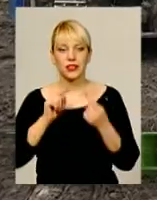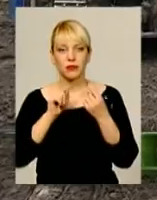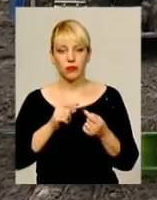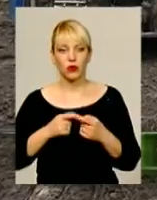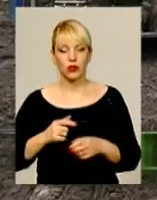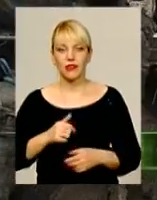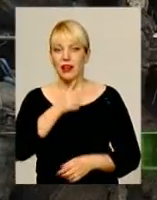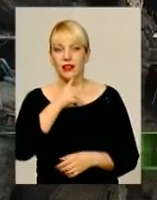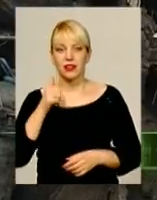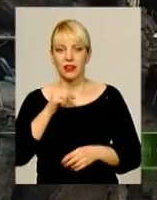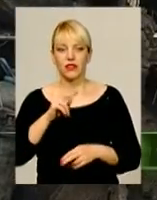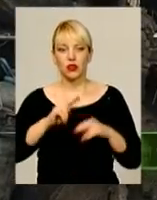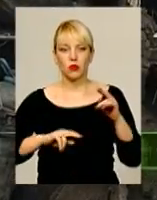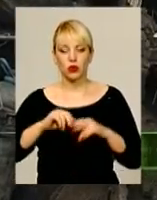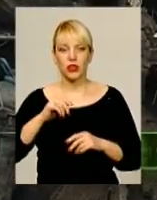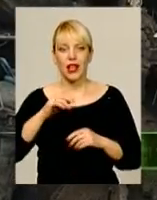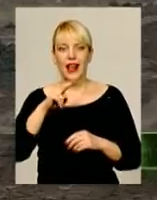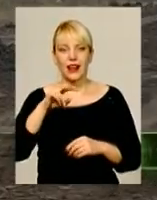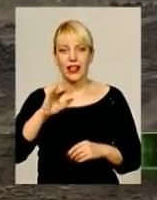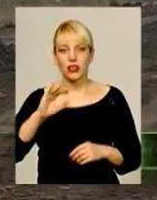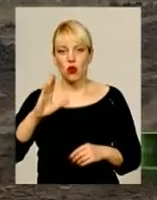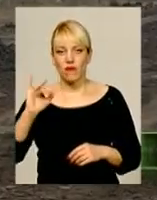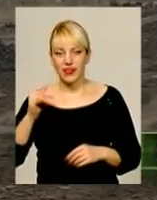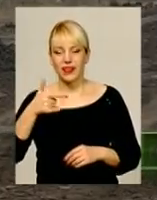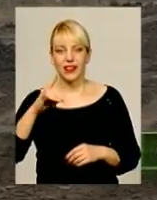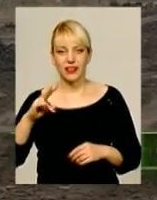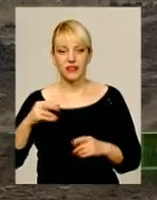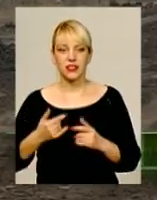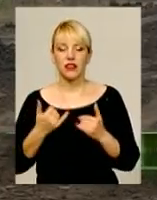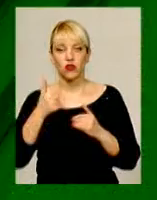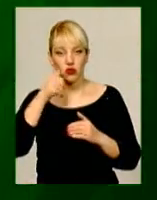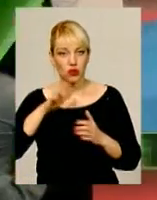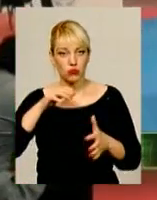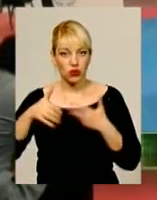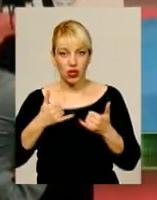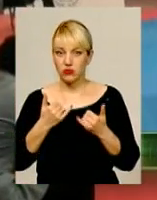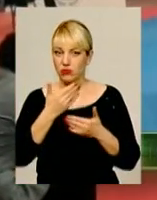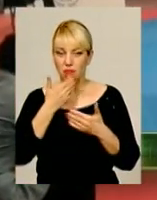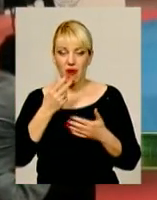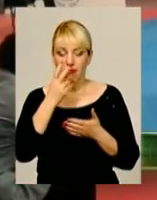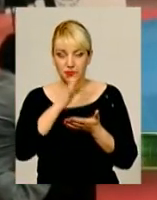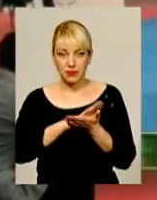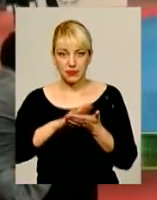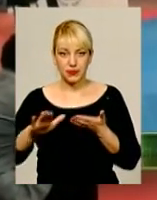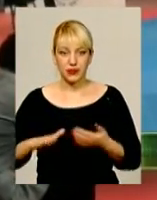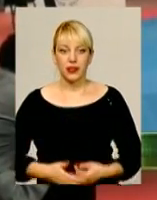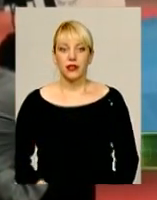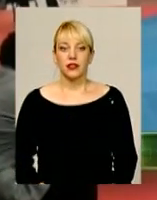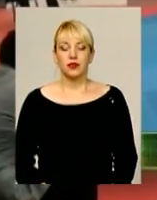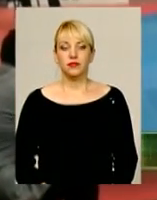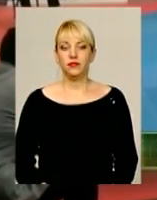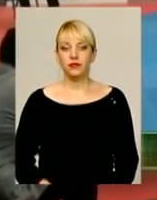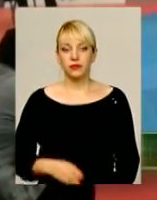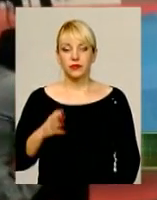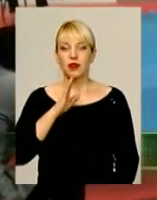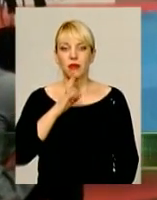у лісових Гринівцях. Вчора рили котлован, нині не слідують будівництва. Новини з порту. Хмельничанка поїде на